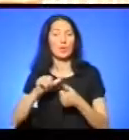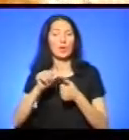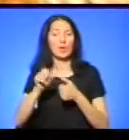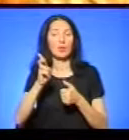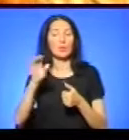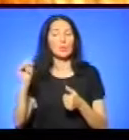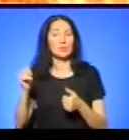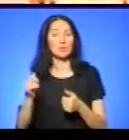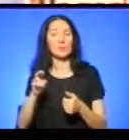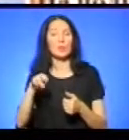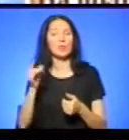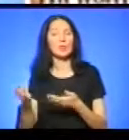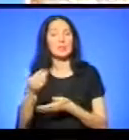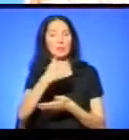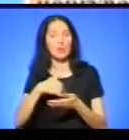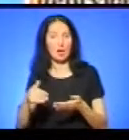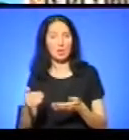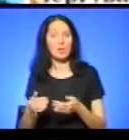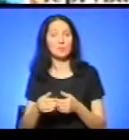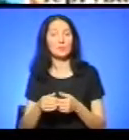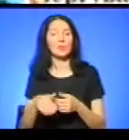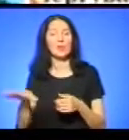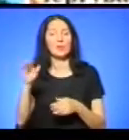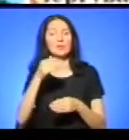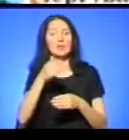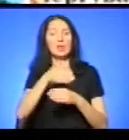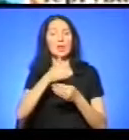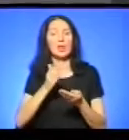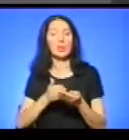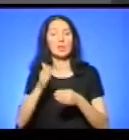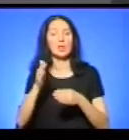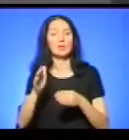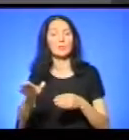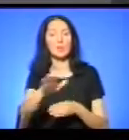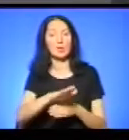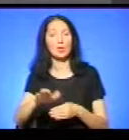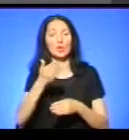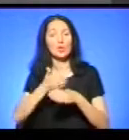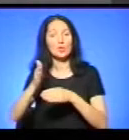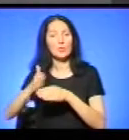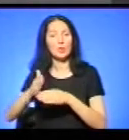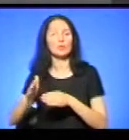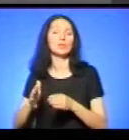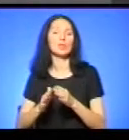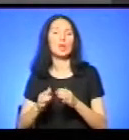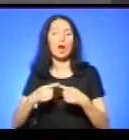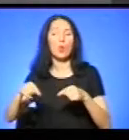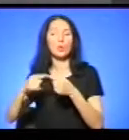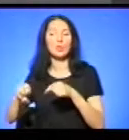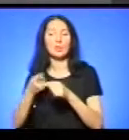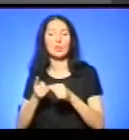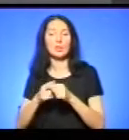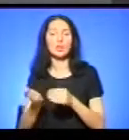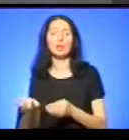збиранні врожаю всі хлібні масиви розбиваються на учаски, які прокошуються і прогорюються спеціальними